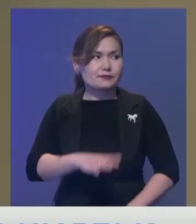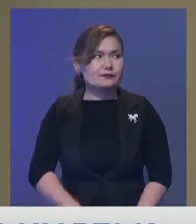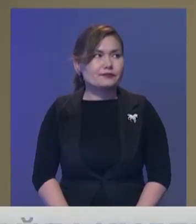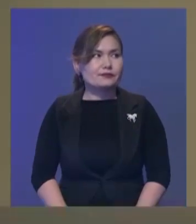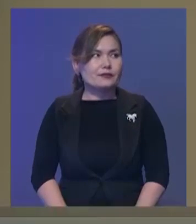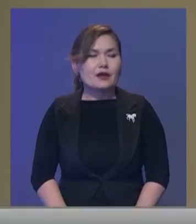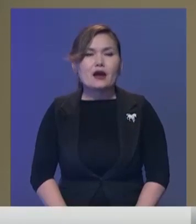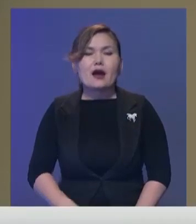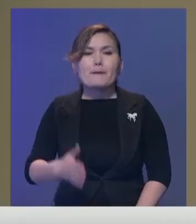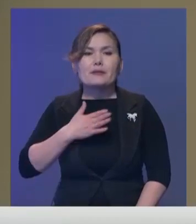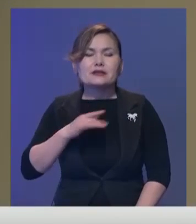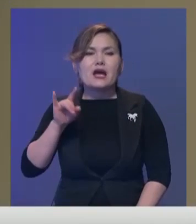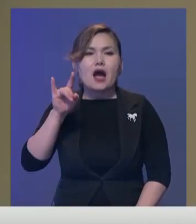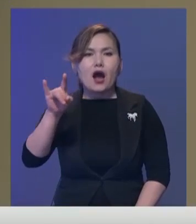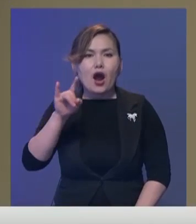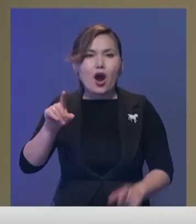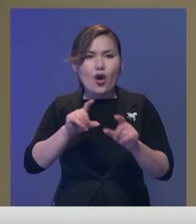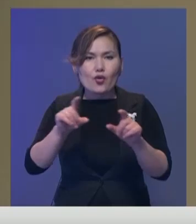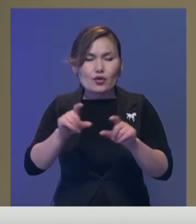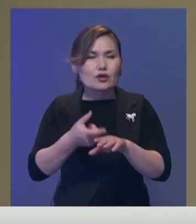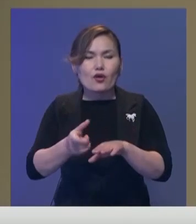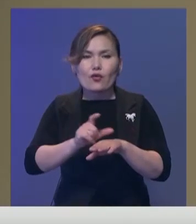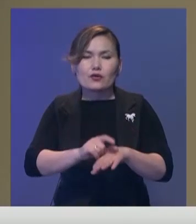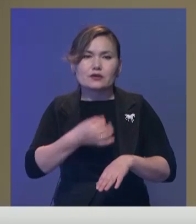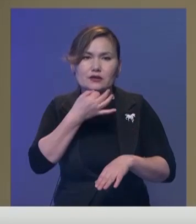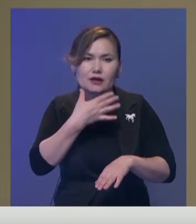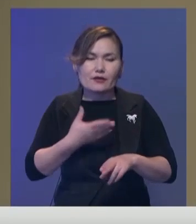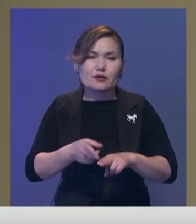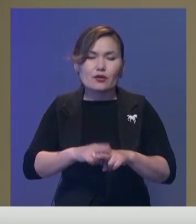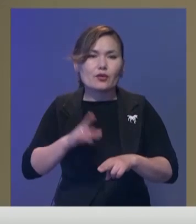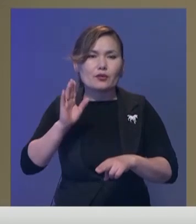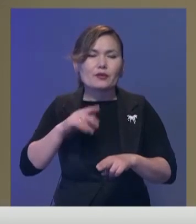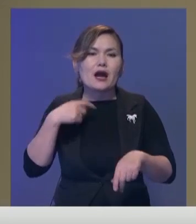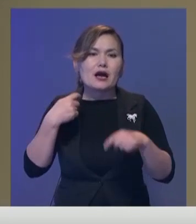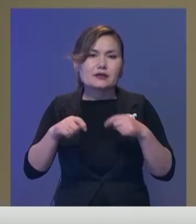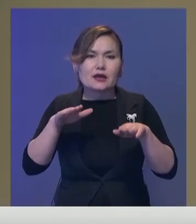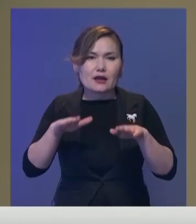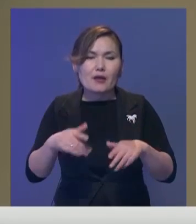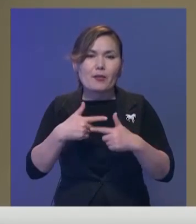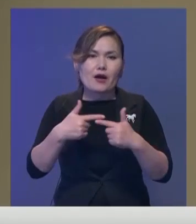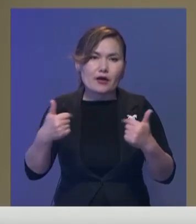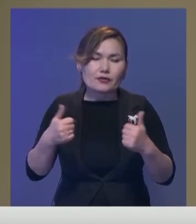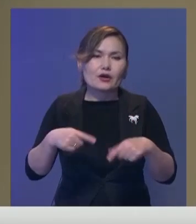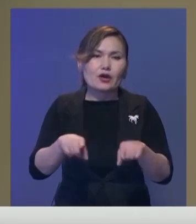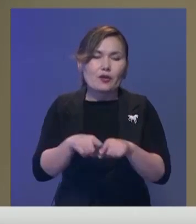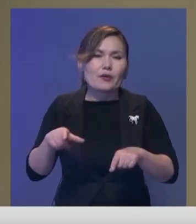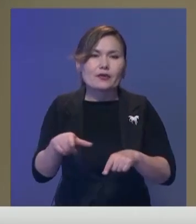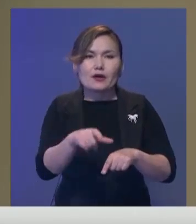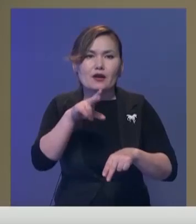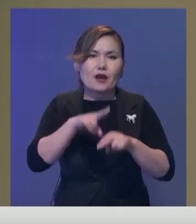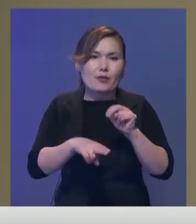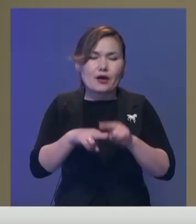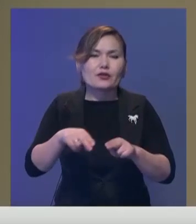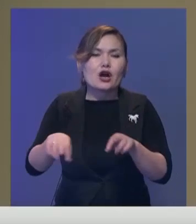Ал бізді өзжай ғызықтырат, қалқыралық өзжай қабына айналдыру жобасын айтар едік. Мұнда сауда нүктелері, қона ғүлір, логистикалық орталықтар сияқты